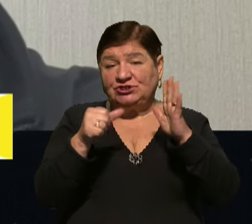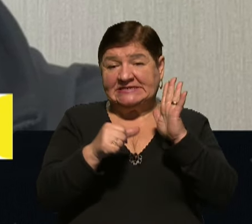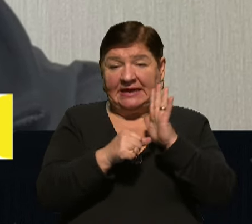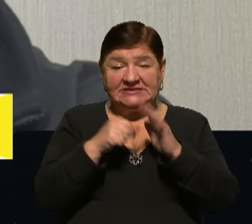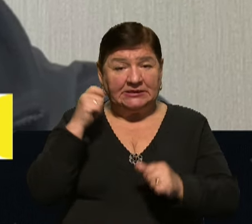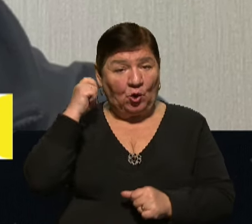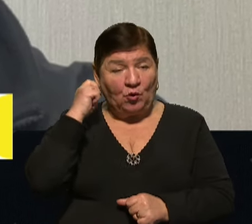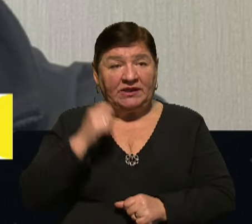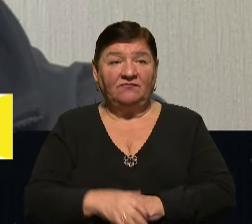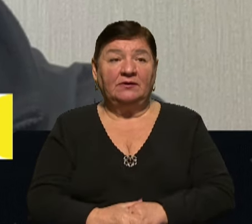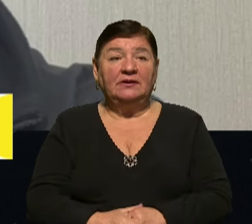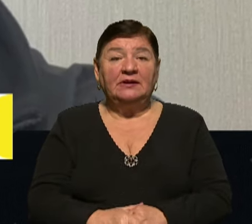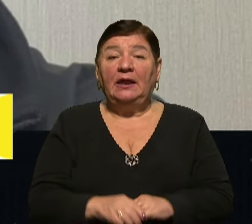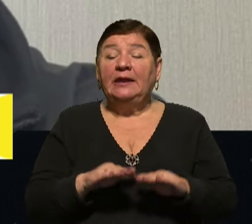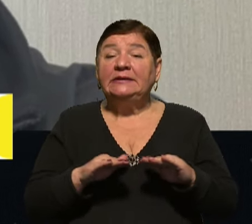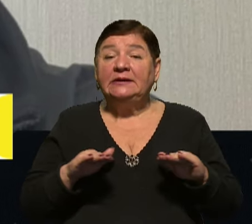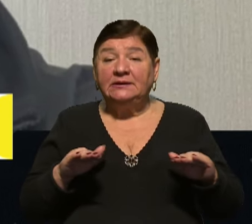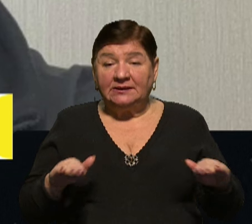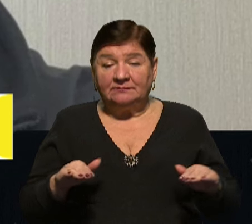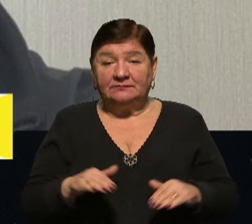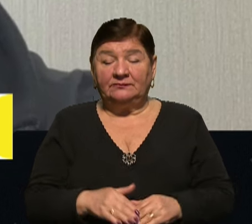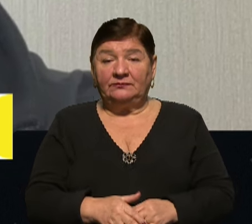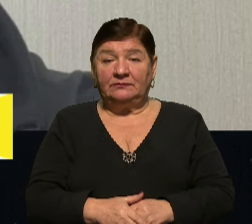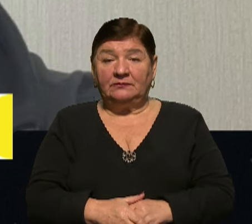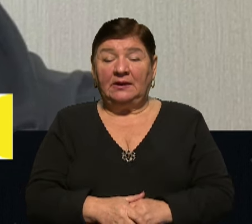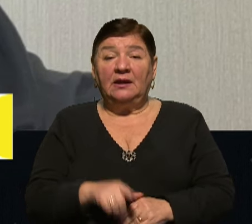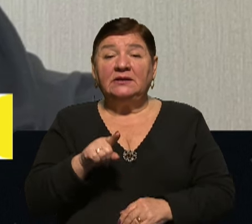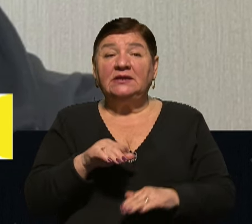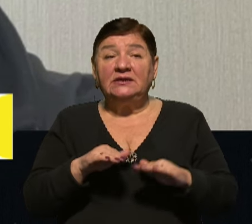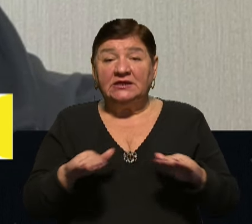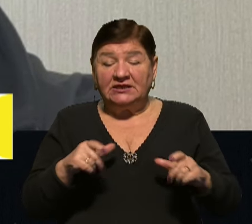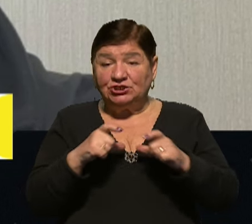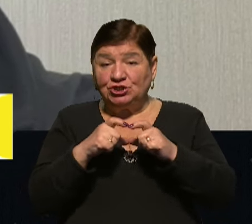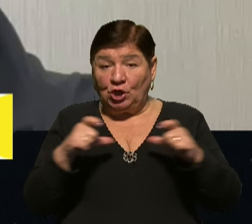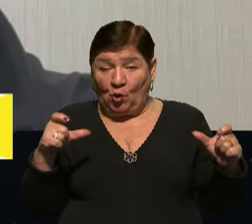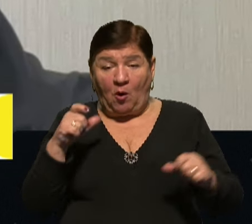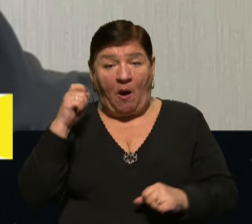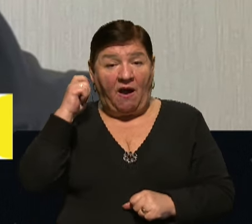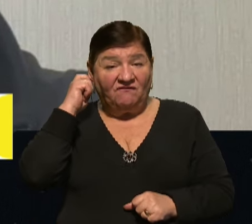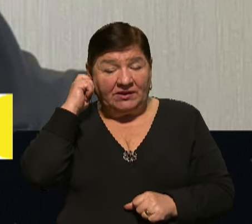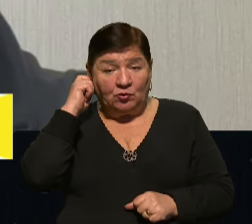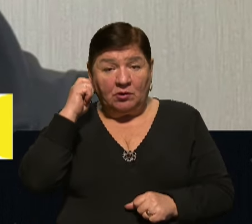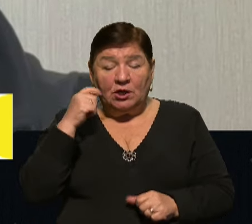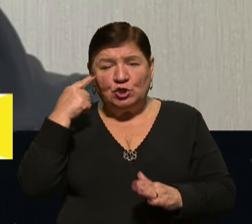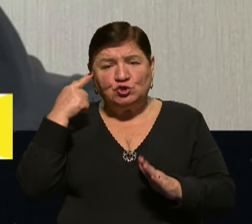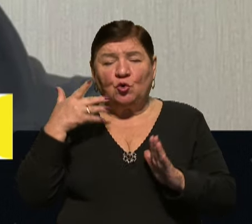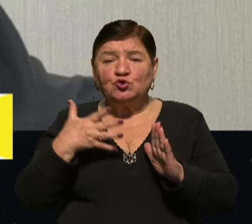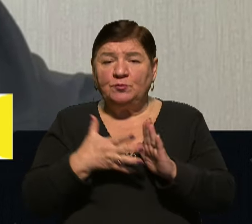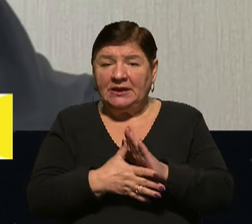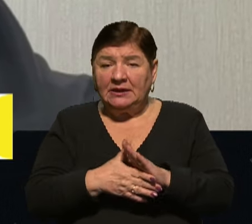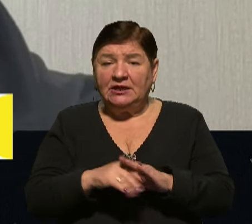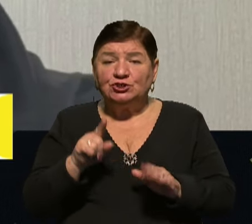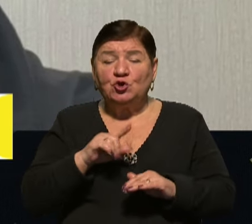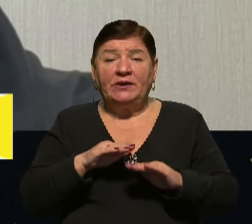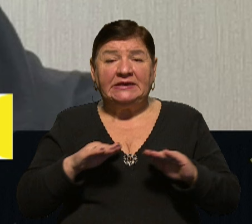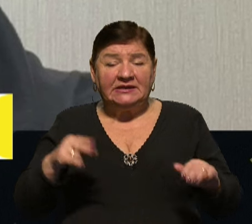Ті діти, які шкільного віку, ну зрозуміло, що вони зараз не навчаються